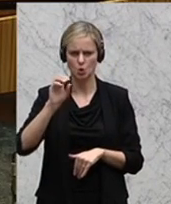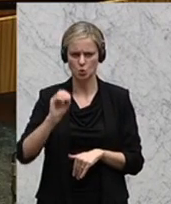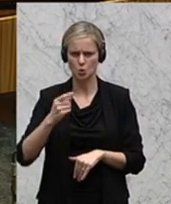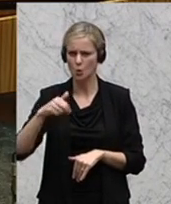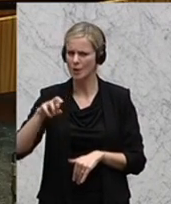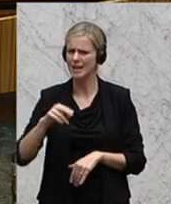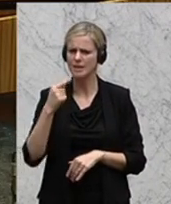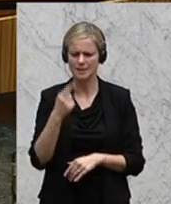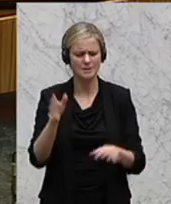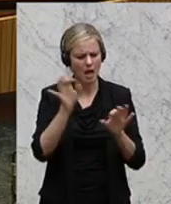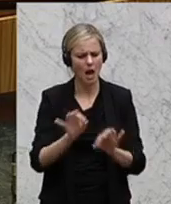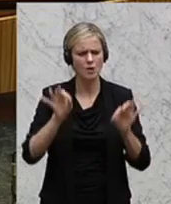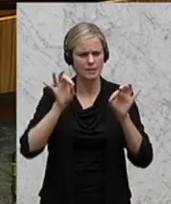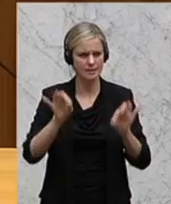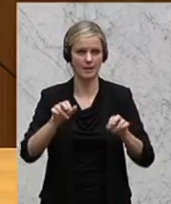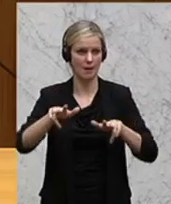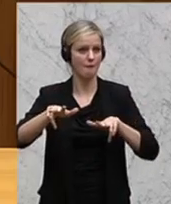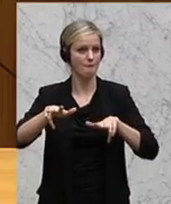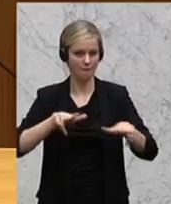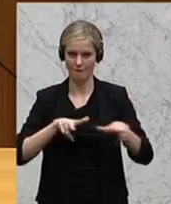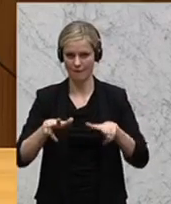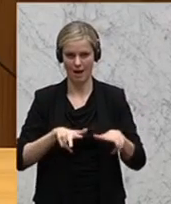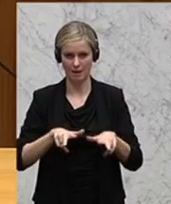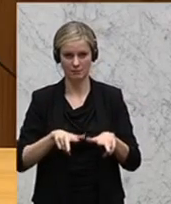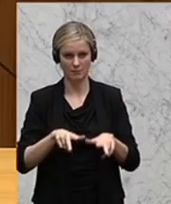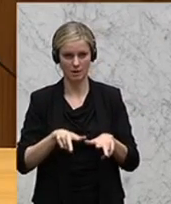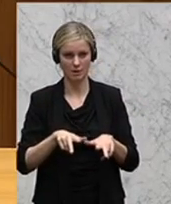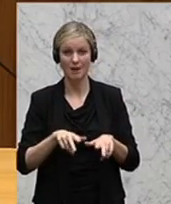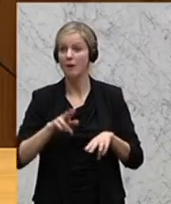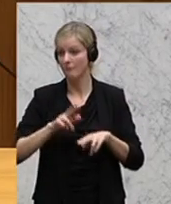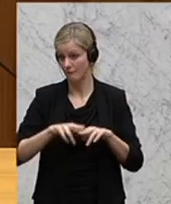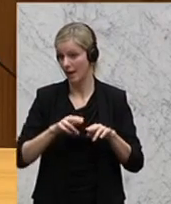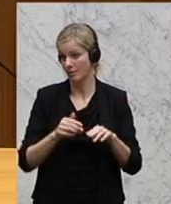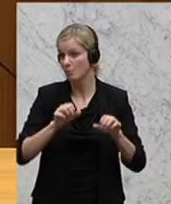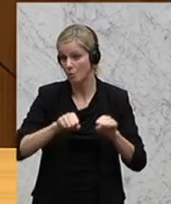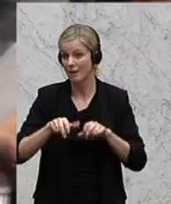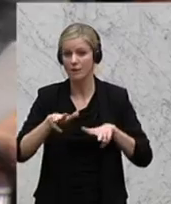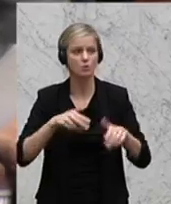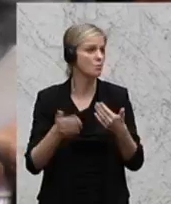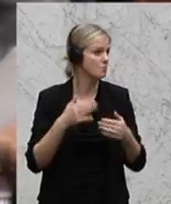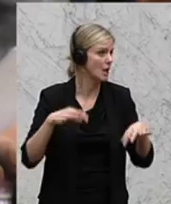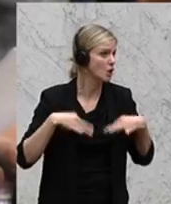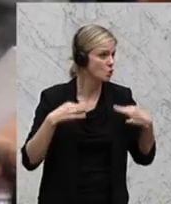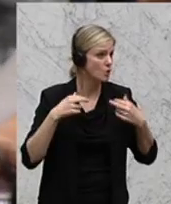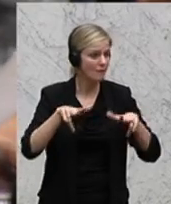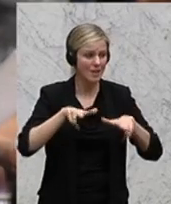ausgezeichneter Verwalter dort, wo es ums Verwalten geht. Gesundheit verwalten, okay.